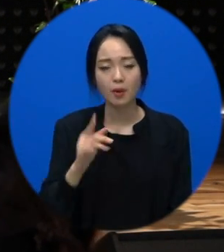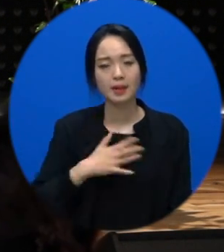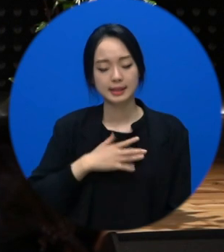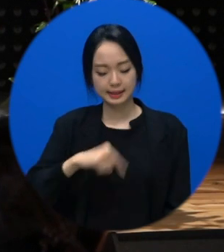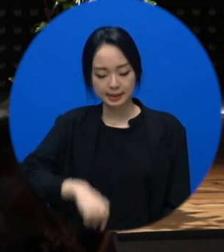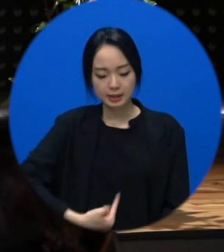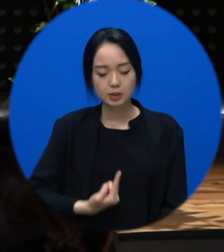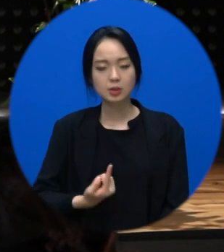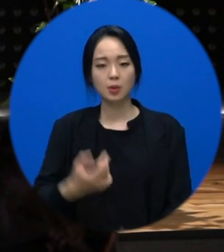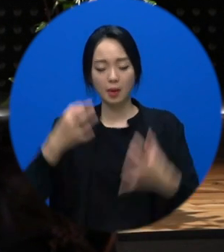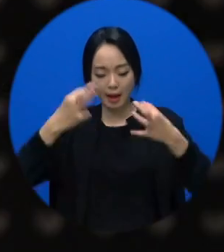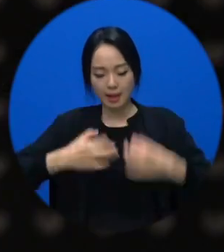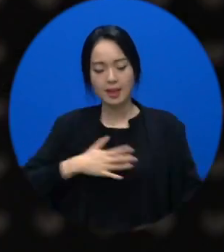에 대한 결론입니다.